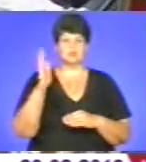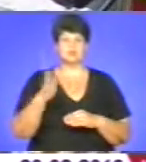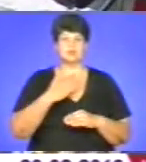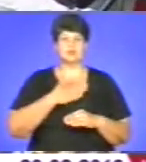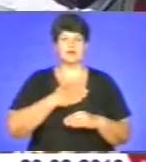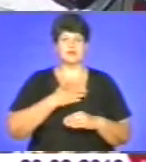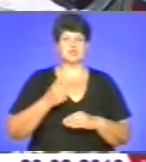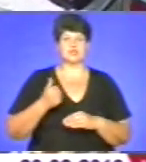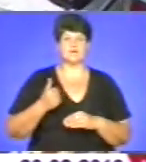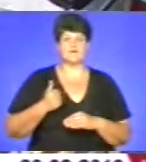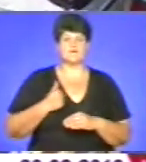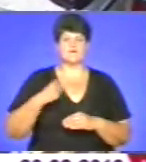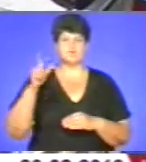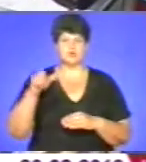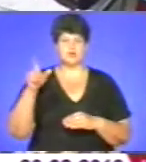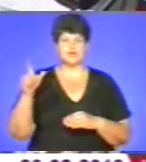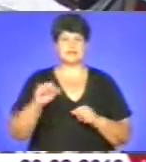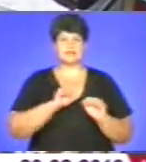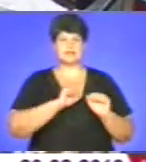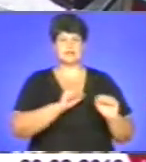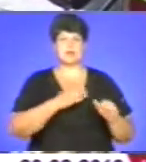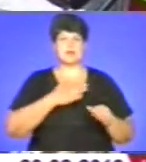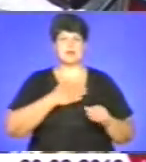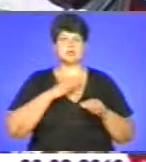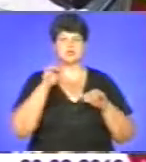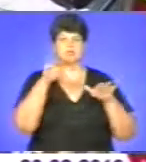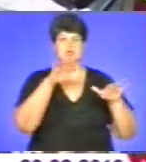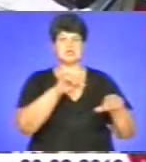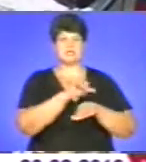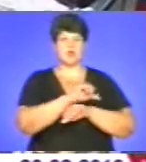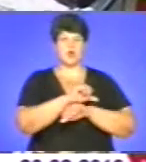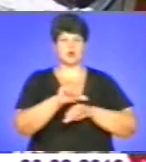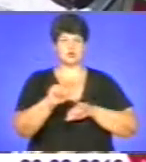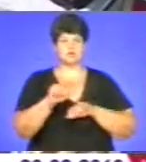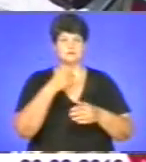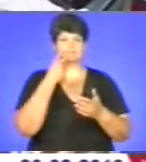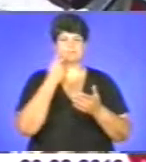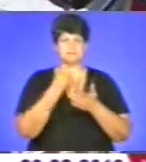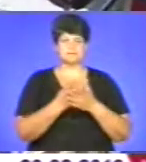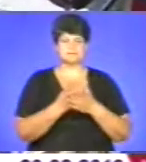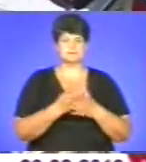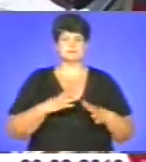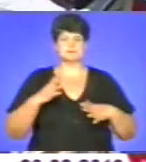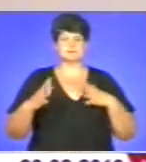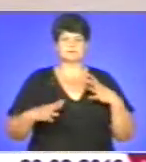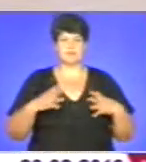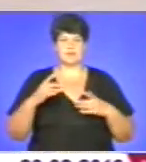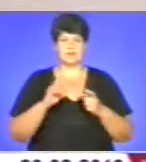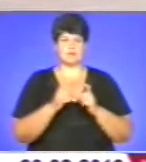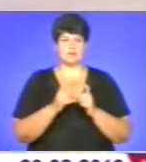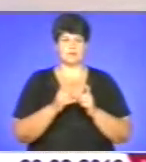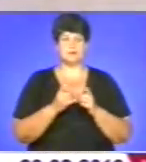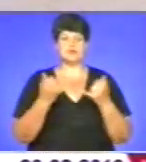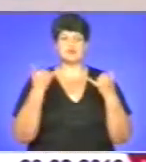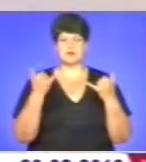воїнів, які захищають наші морські кордони, символом і натхненням на боротьбу. Сьогодні